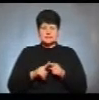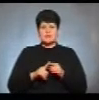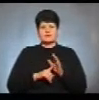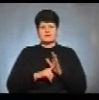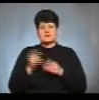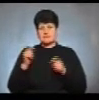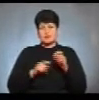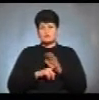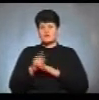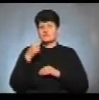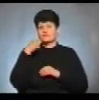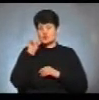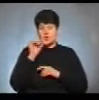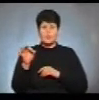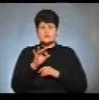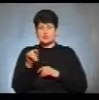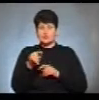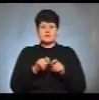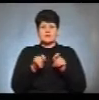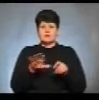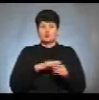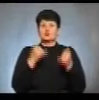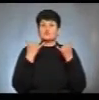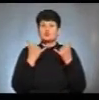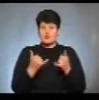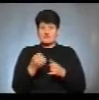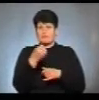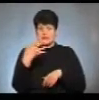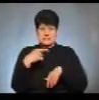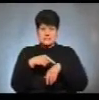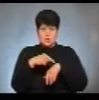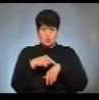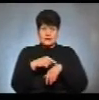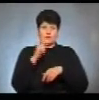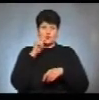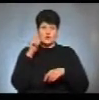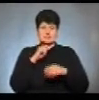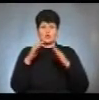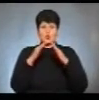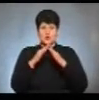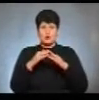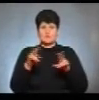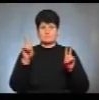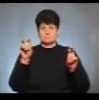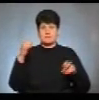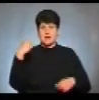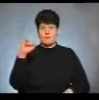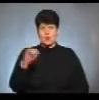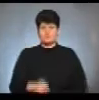розпочався вчора. Офіційно його відкриття відбулося сьогодні о 15-й годині в Українському домі «Перемога».